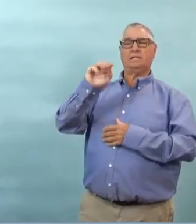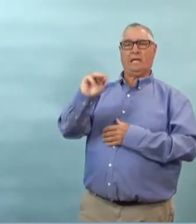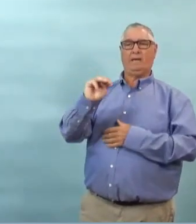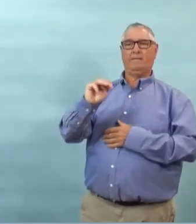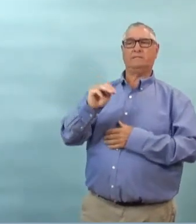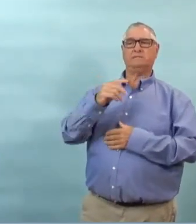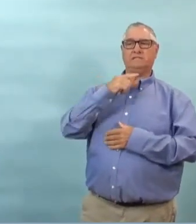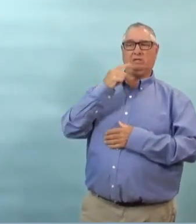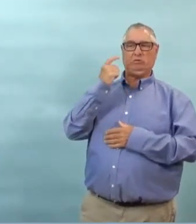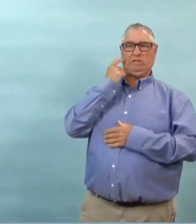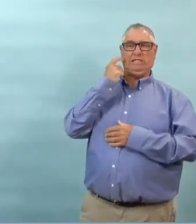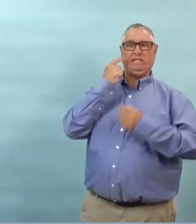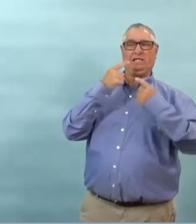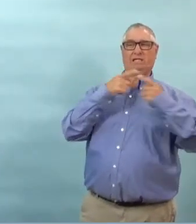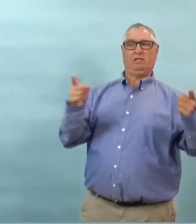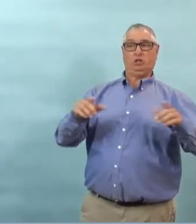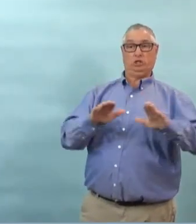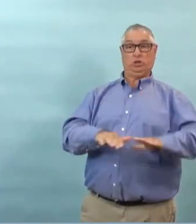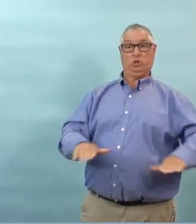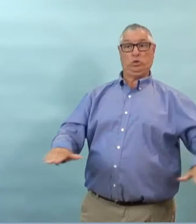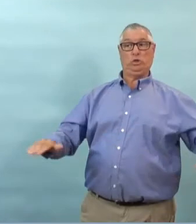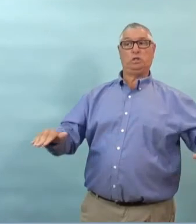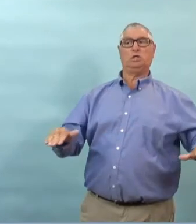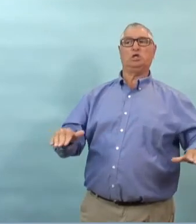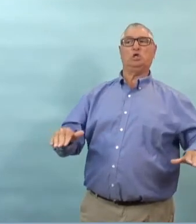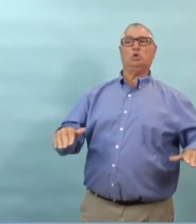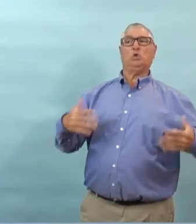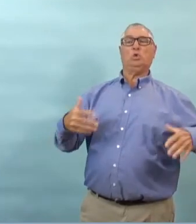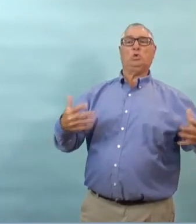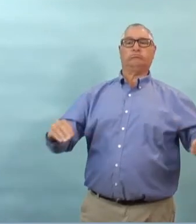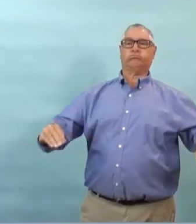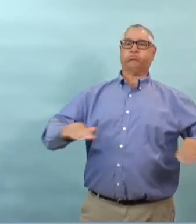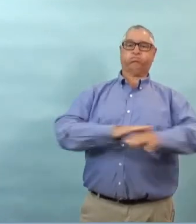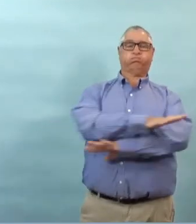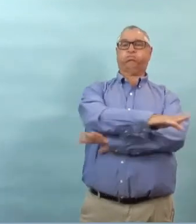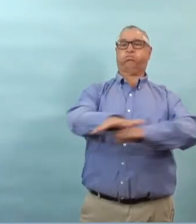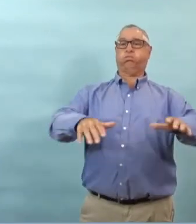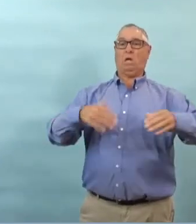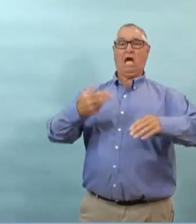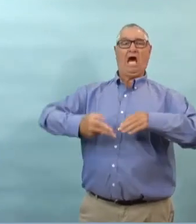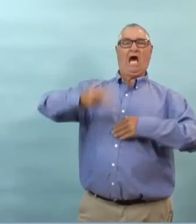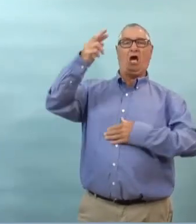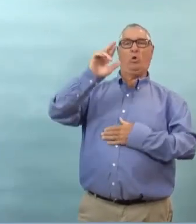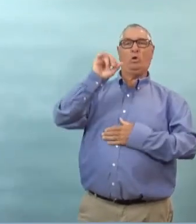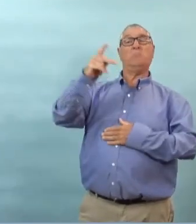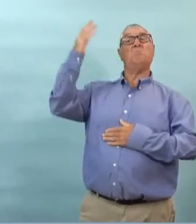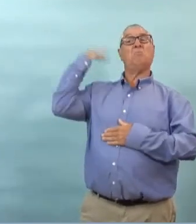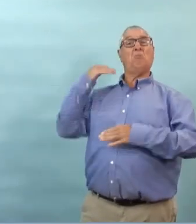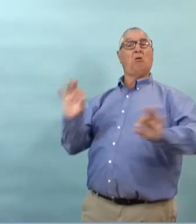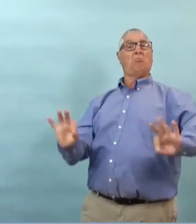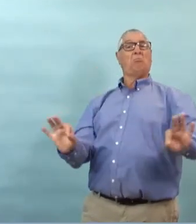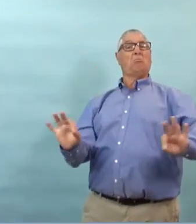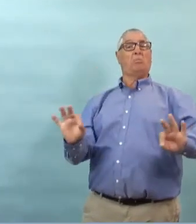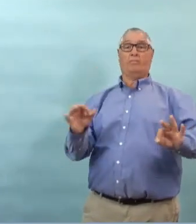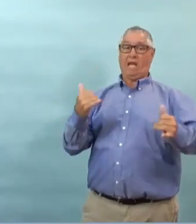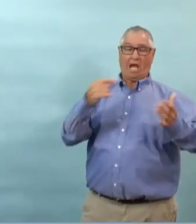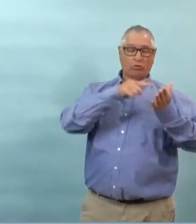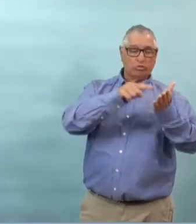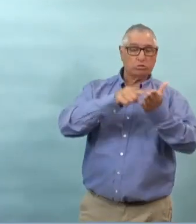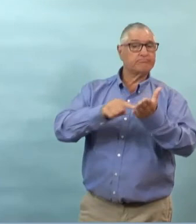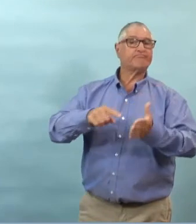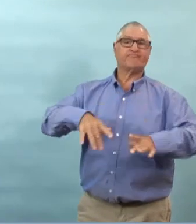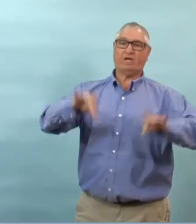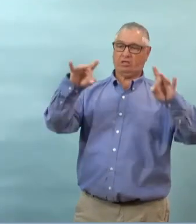on en apprend beaucoup plus sur la transmission par les enfants et qu'en fait les enfants transmettre le virus beaucoup plus qu'on le pensait